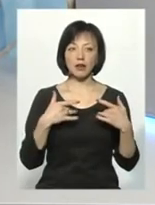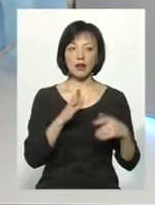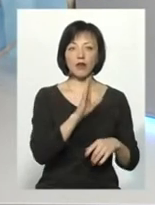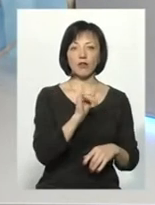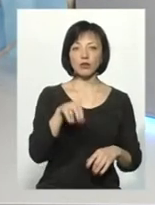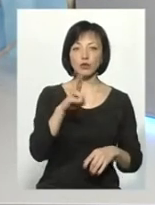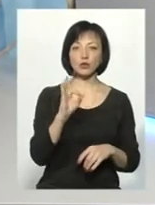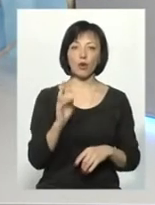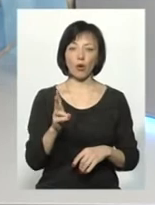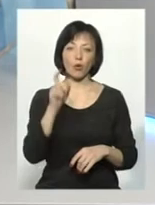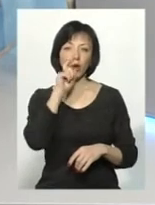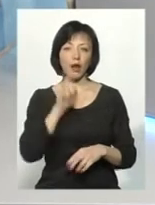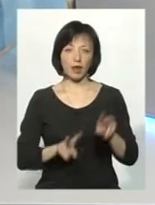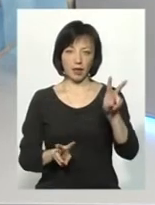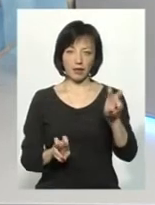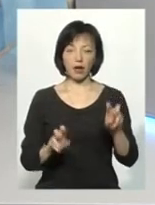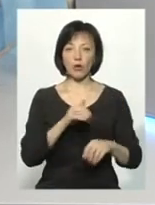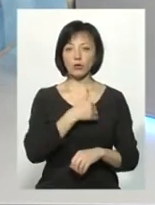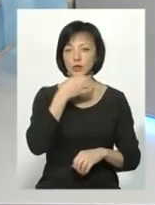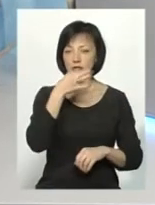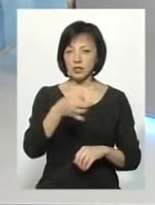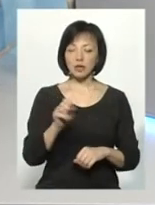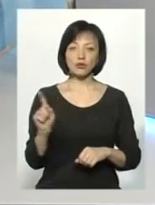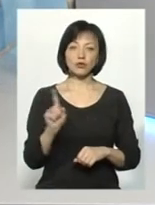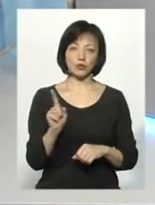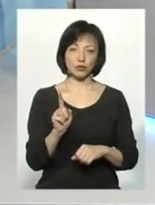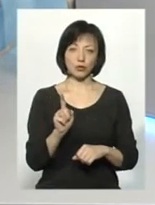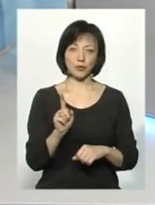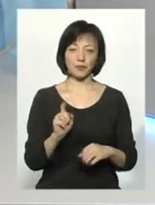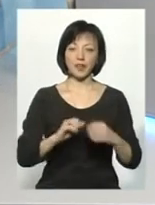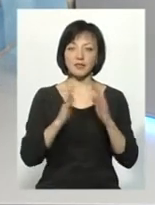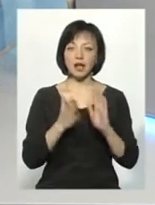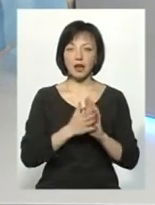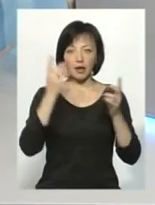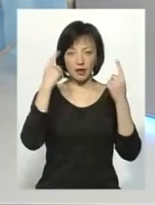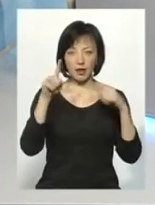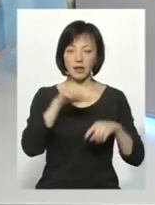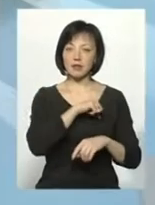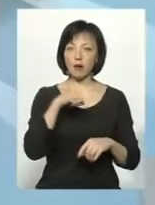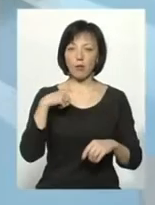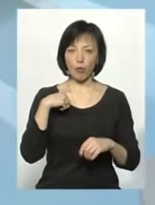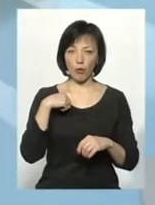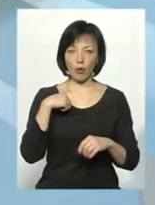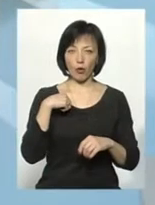Україна». Хочу сказати, що взагалі ідея самого